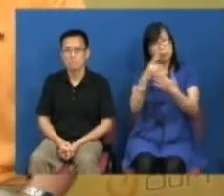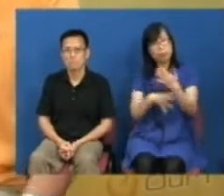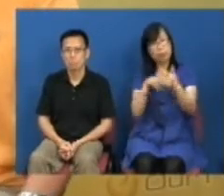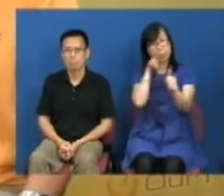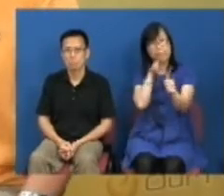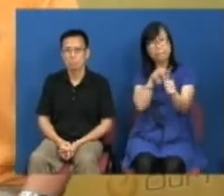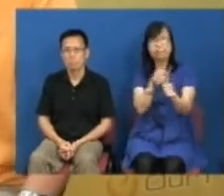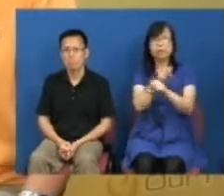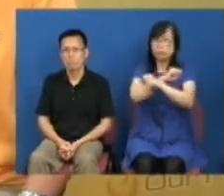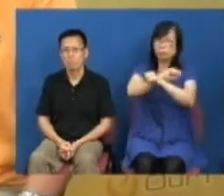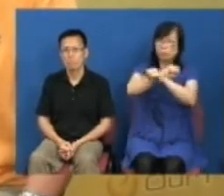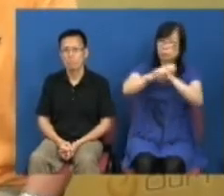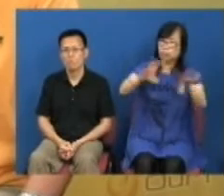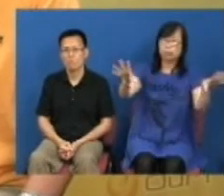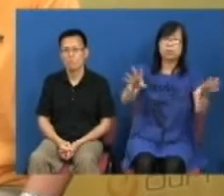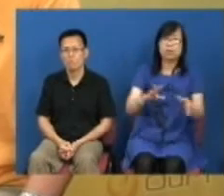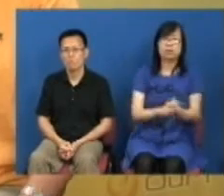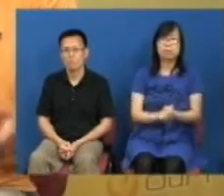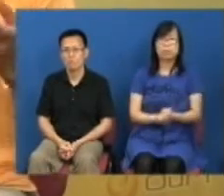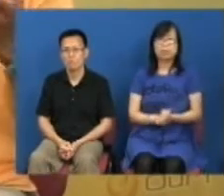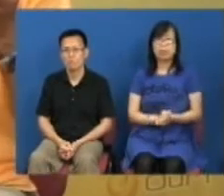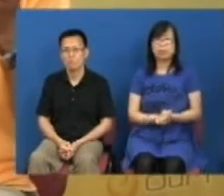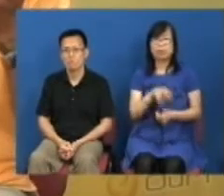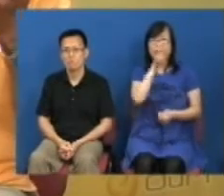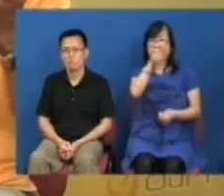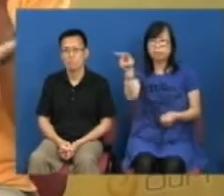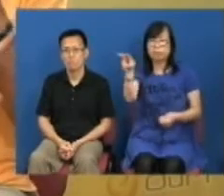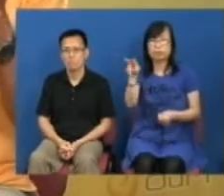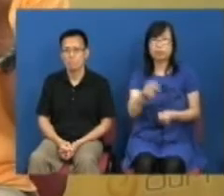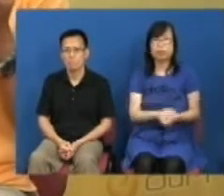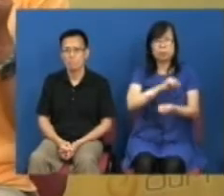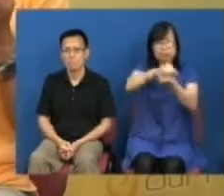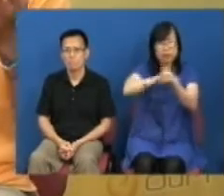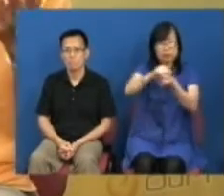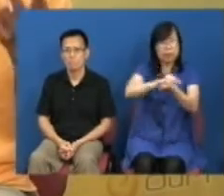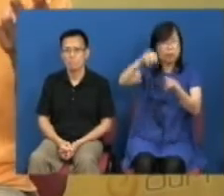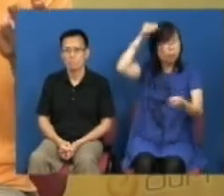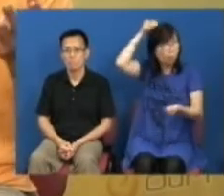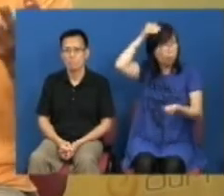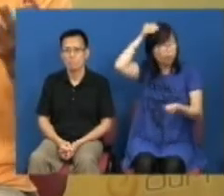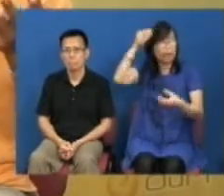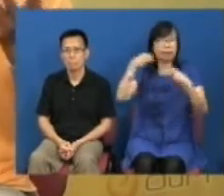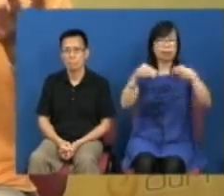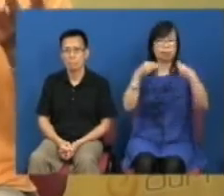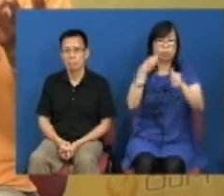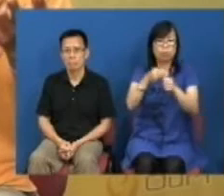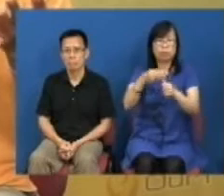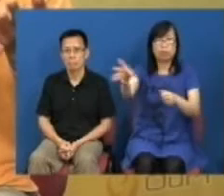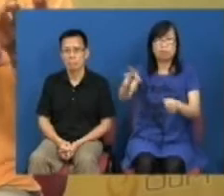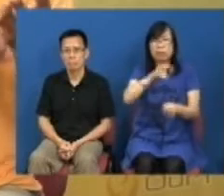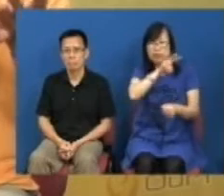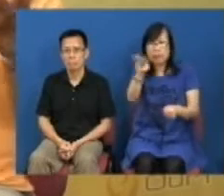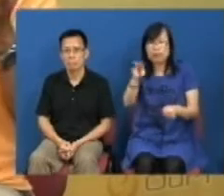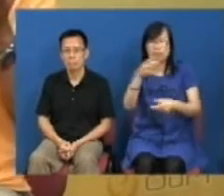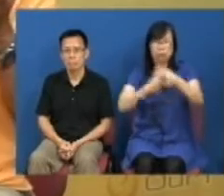管会的放松的话只可能是其中一步棋但是你会看到洗脑式的国民教育你会看到商济